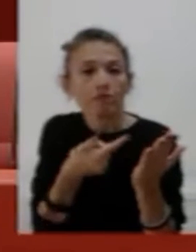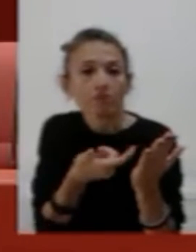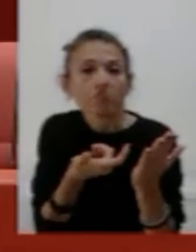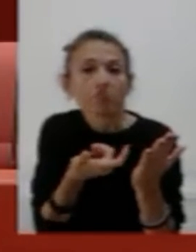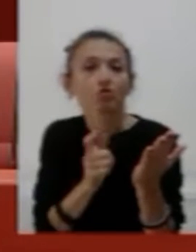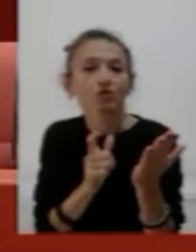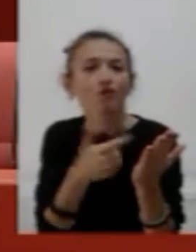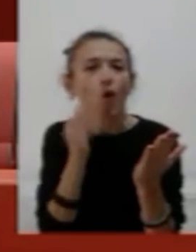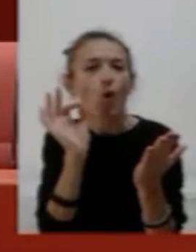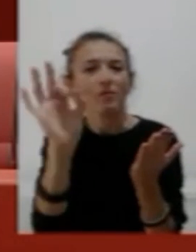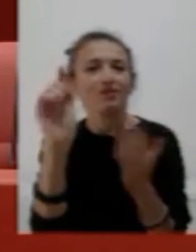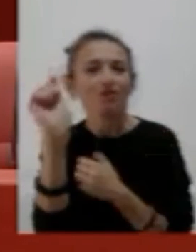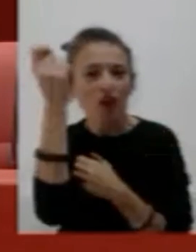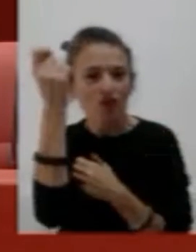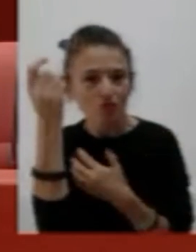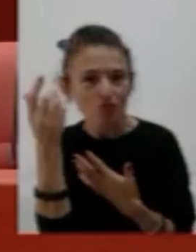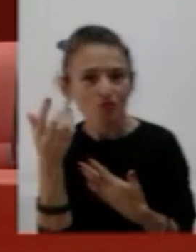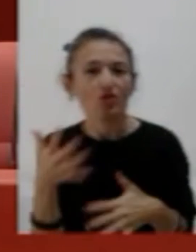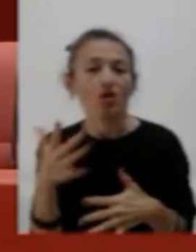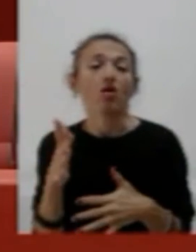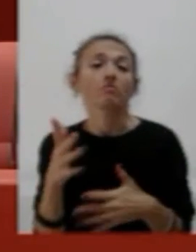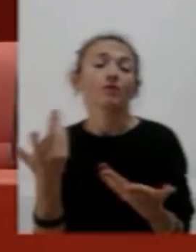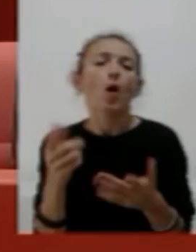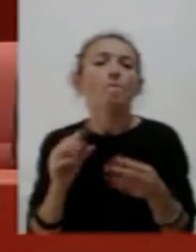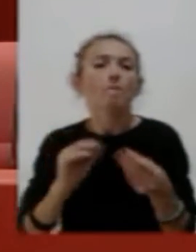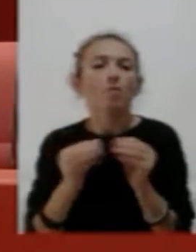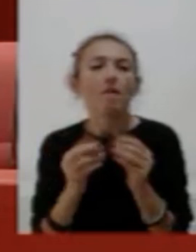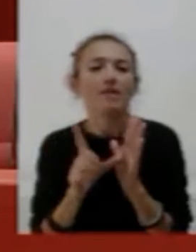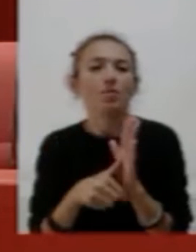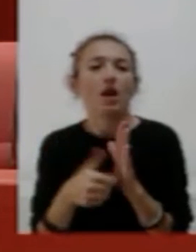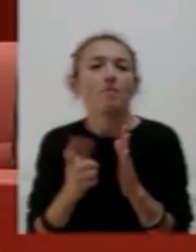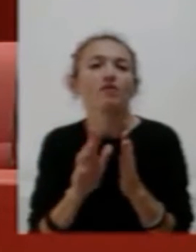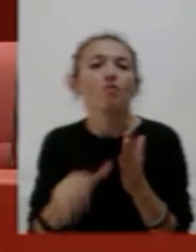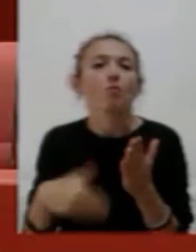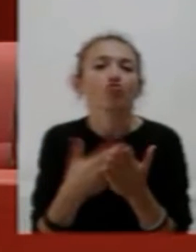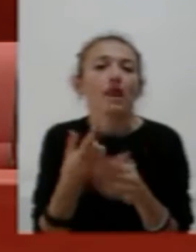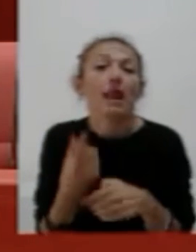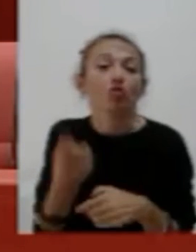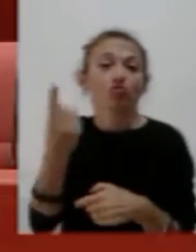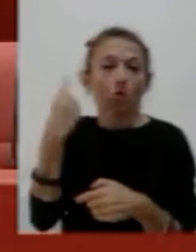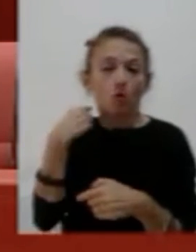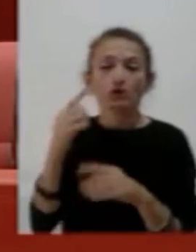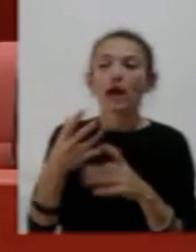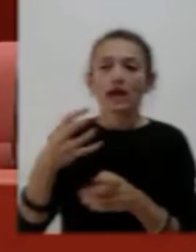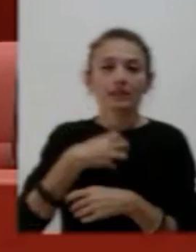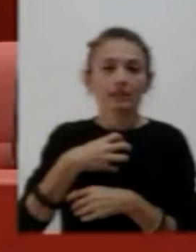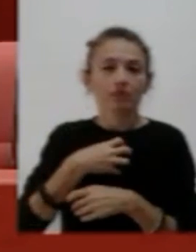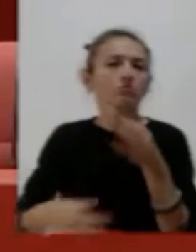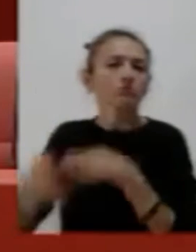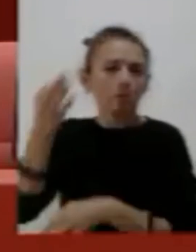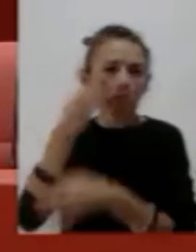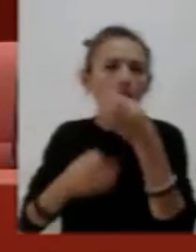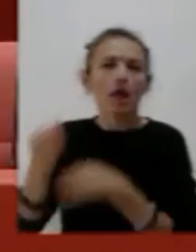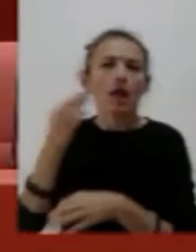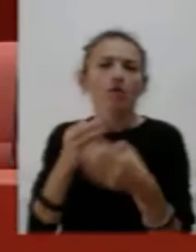più di un anno fa, l'assessore ci ha riferito quanto è stato fatto, noi siamo d'accordo,